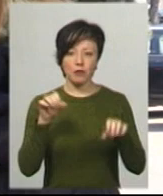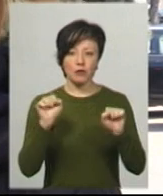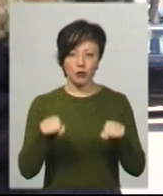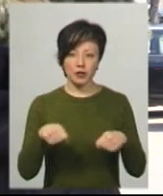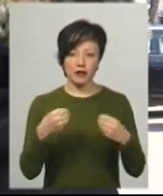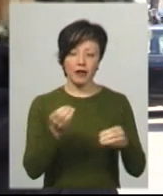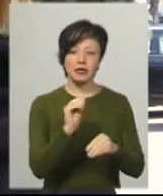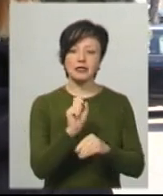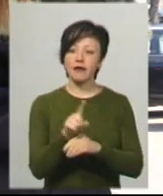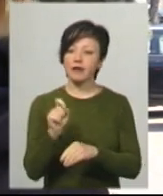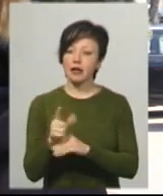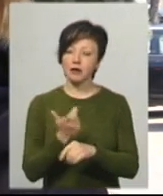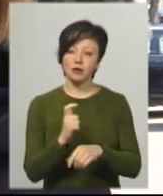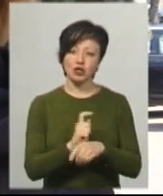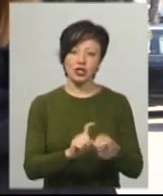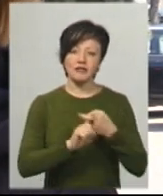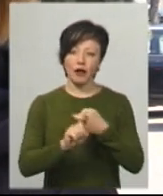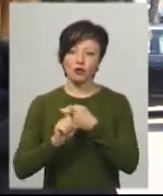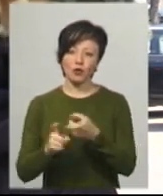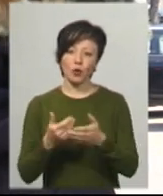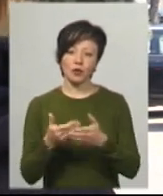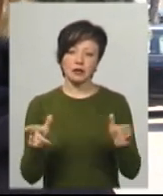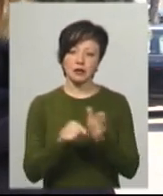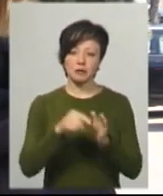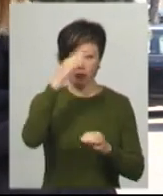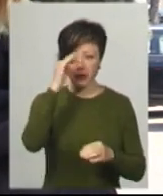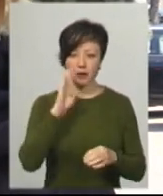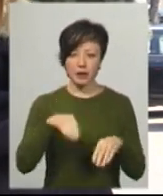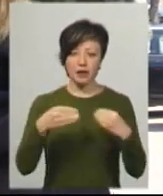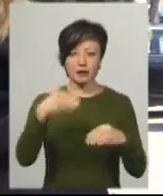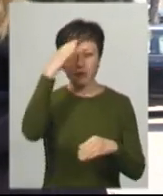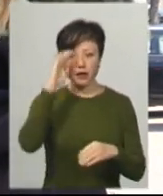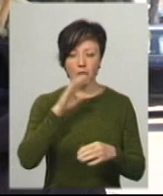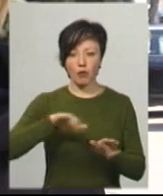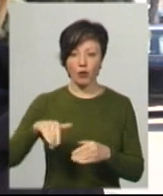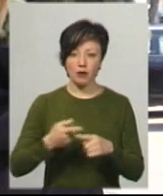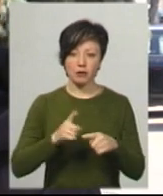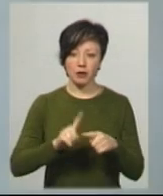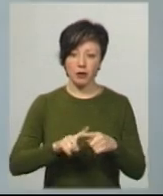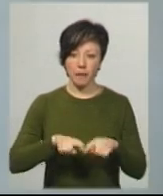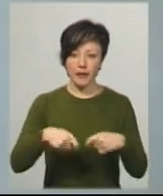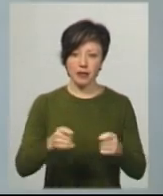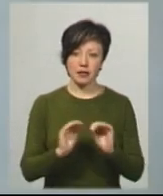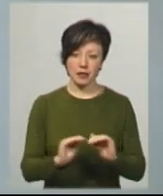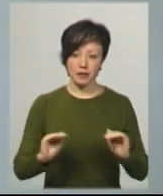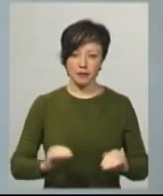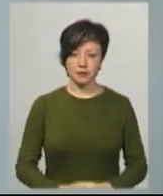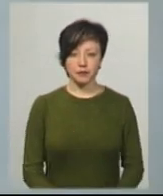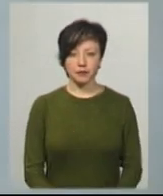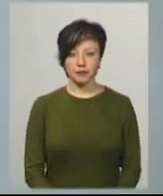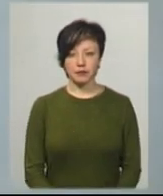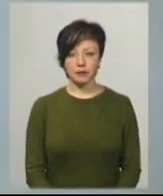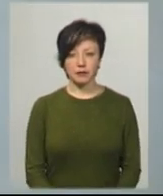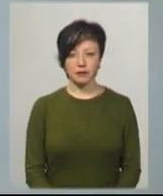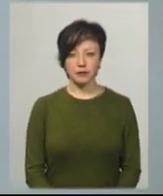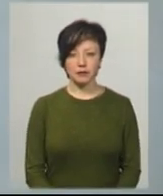давати завдання. Більше зв'язок з батьками, тобто це завдання дається батькам, потім воно продається учням. Анастасія Збродова,